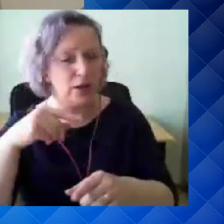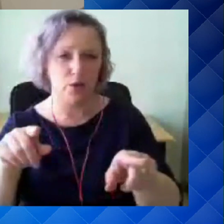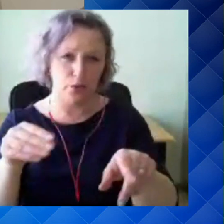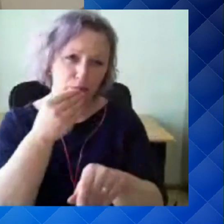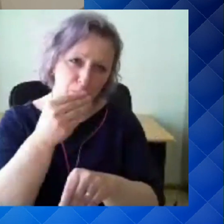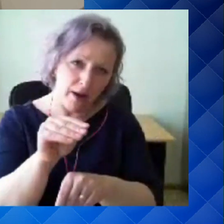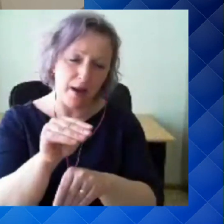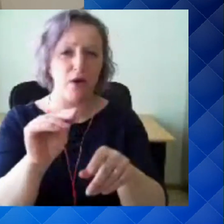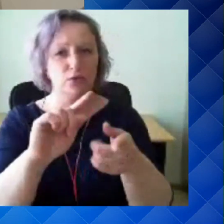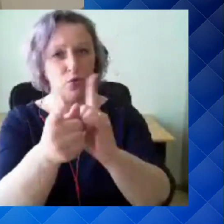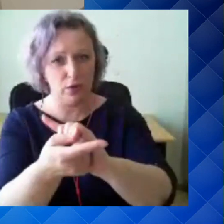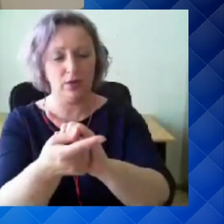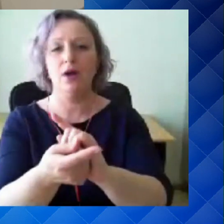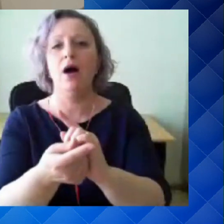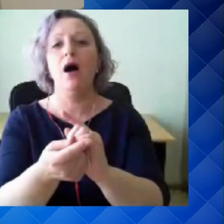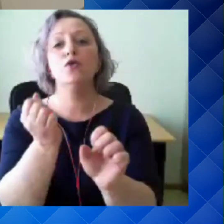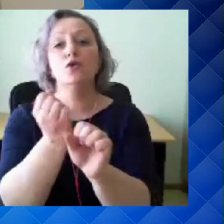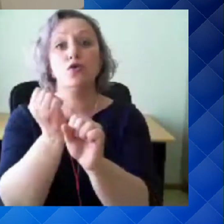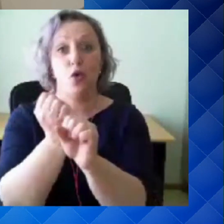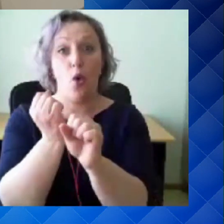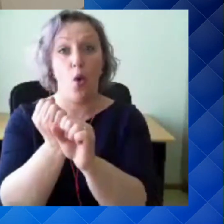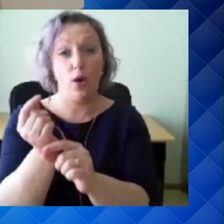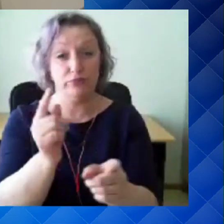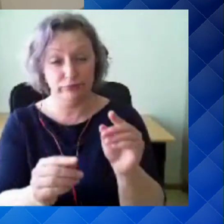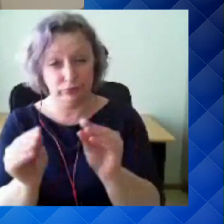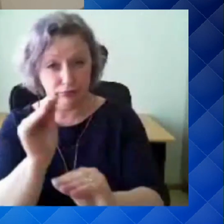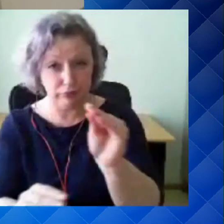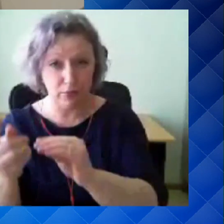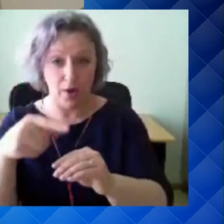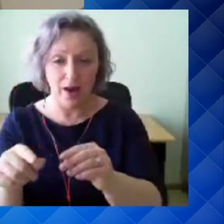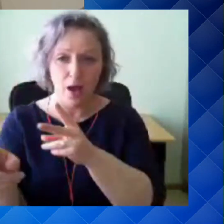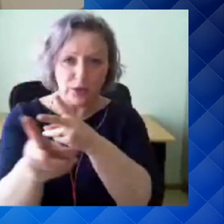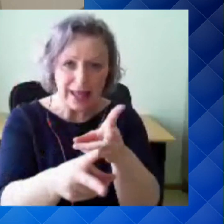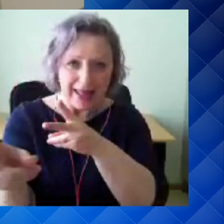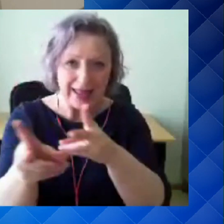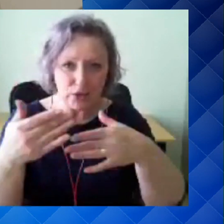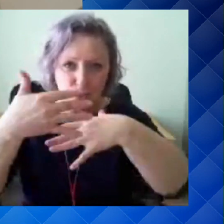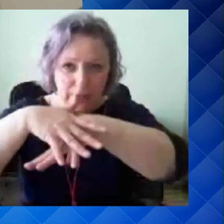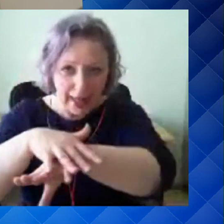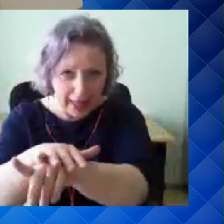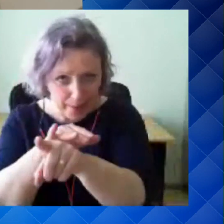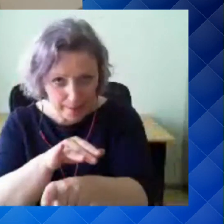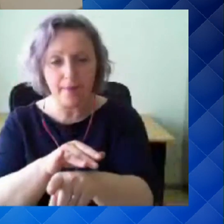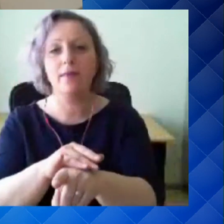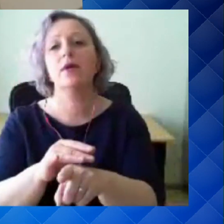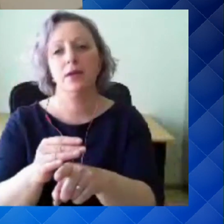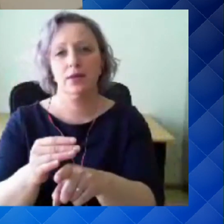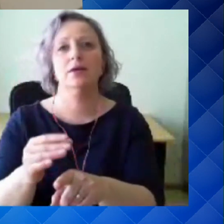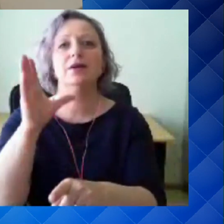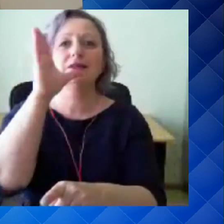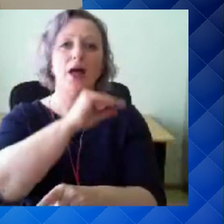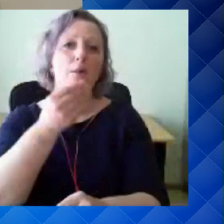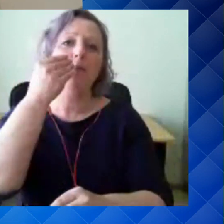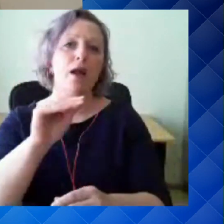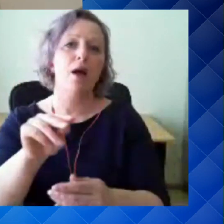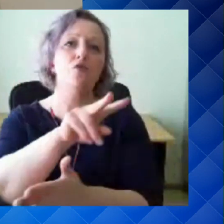seiresüsteem, mis annab vajaliku informatsiooni koronaviiruse leviku ja selle riskide